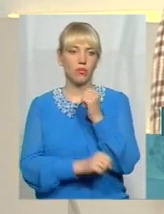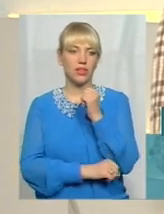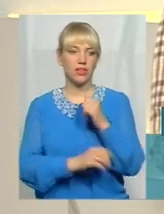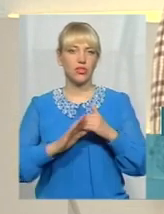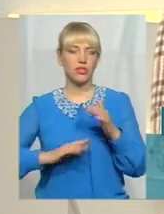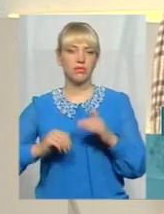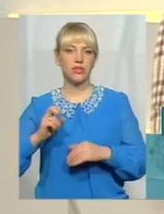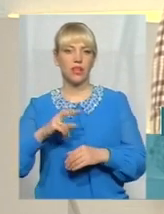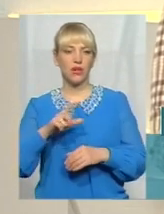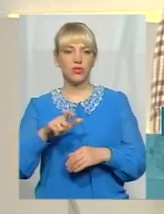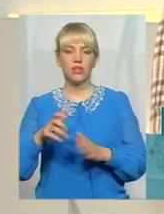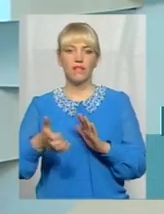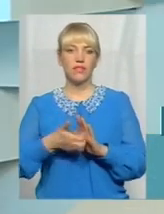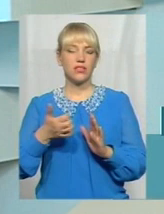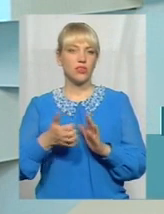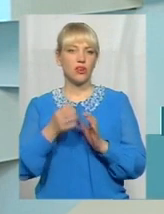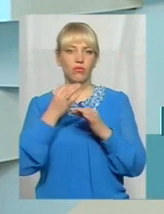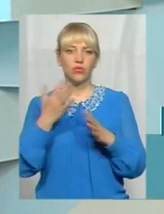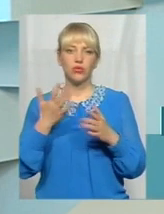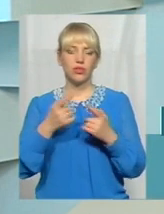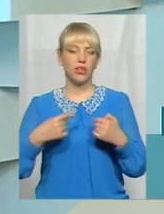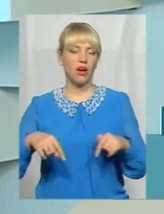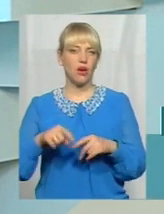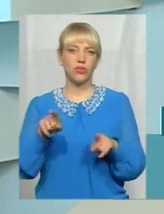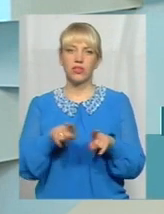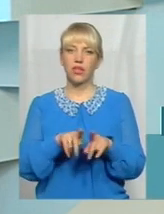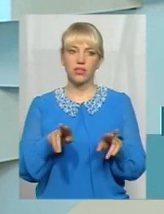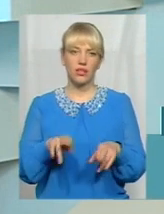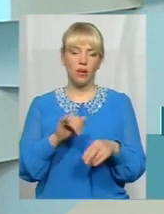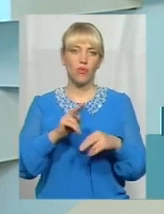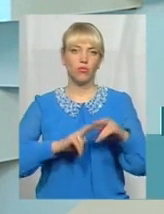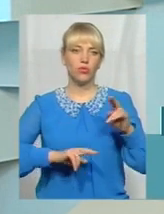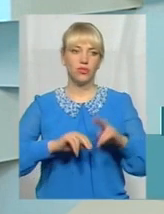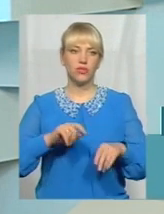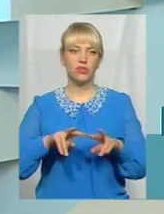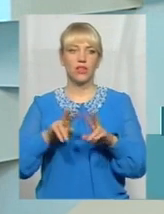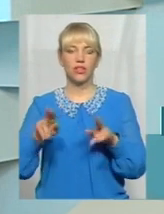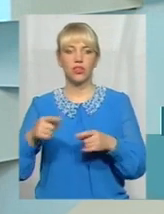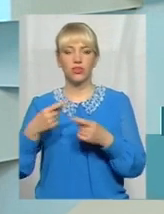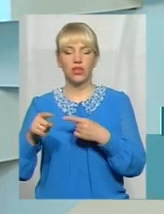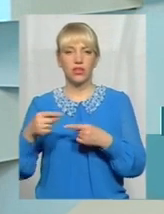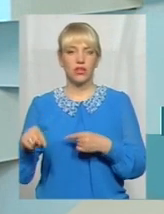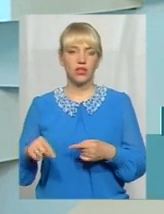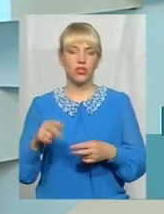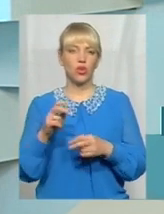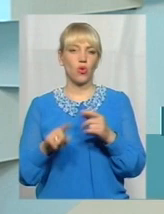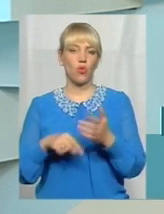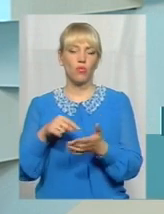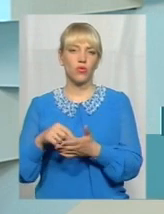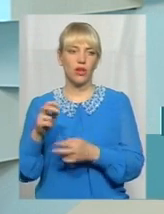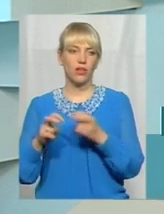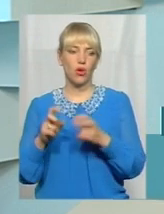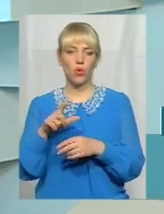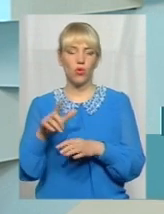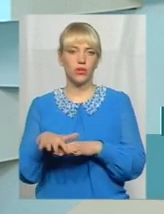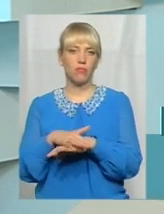не вистачає в будь-якій галузі, так само і в будівництві. І така ж ситуація на інших комунальних підприємствах. Люди масово